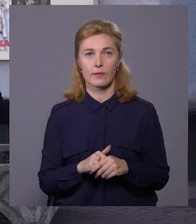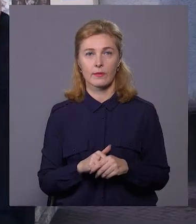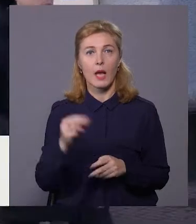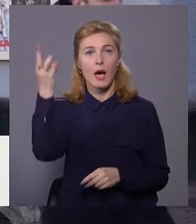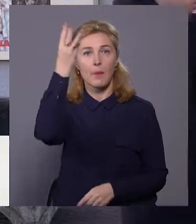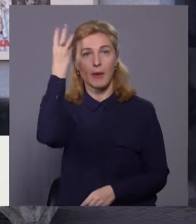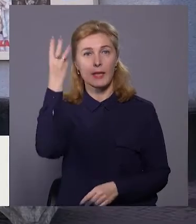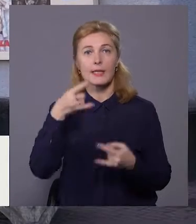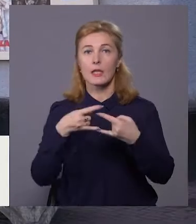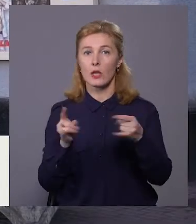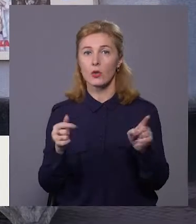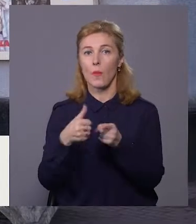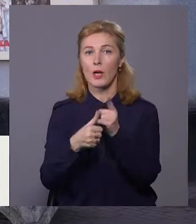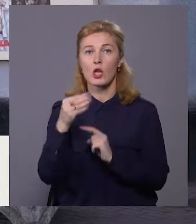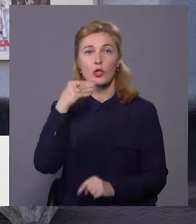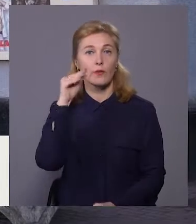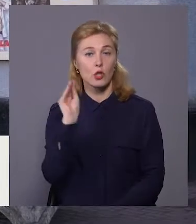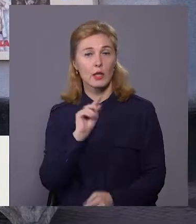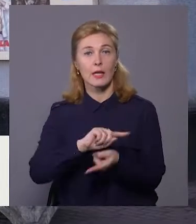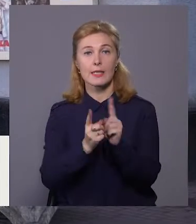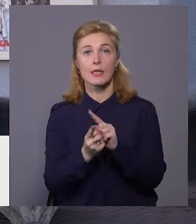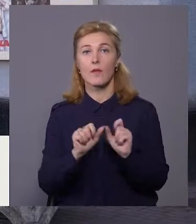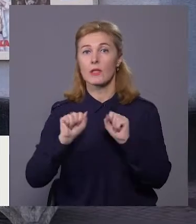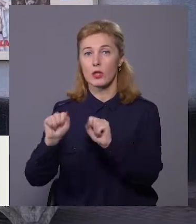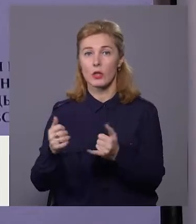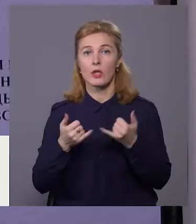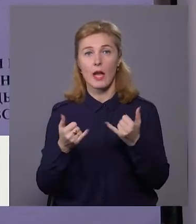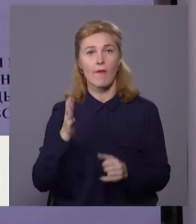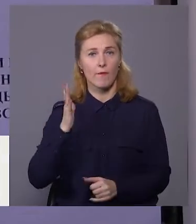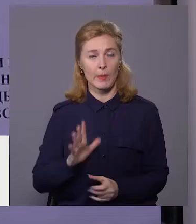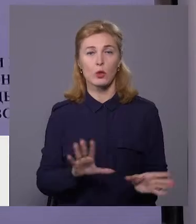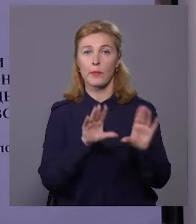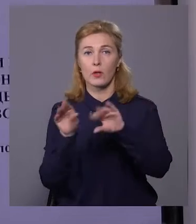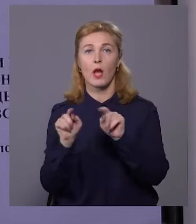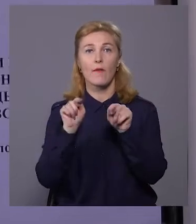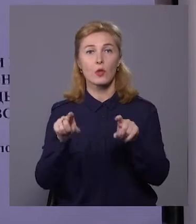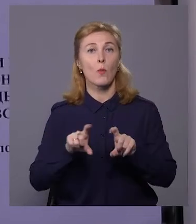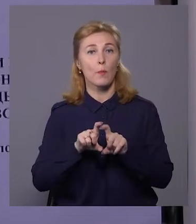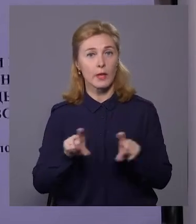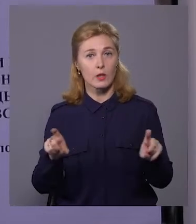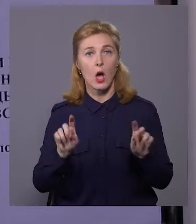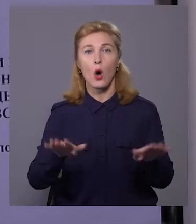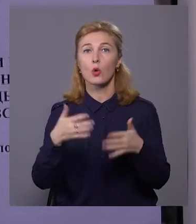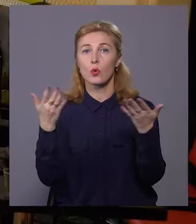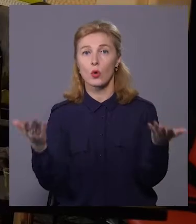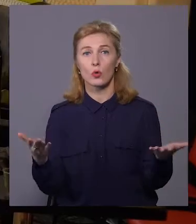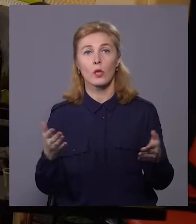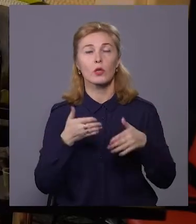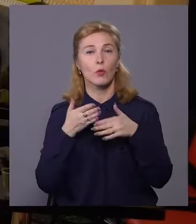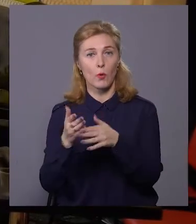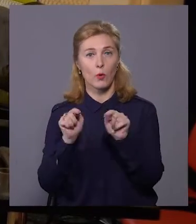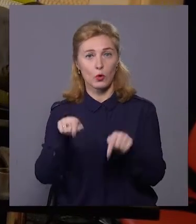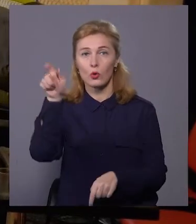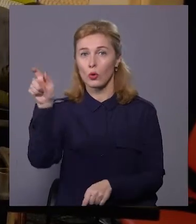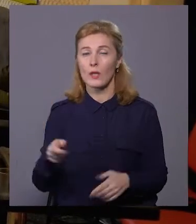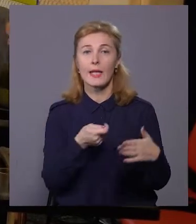Хмельницький кінотеатр імені Тараса Шевченка став прихистком для вимушених переселенців. Саме в цьому приміщенні розгорнули штаб допомоги. Тут